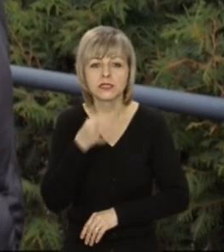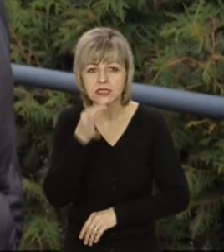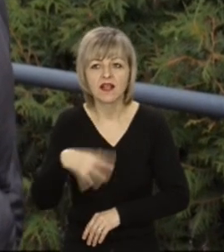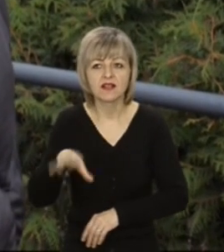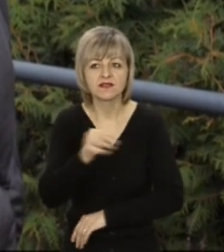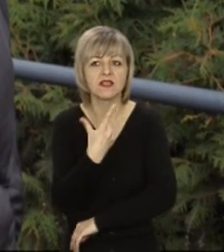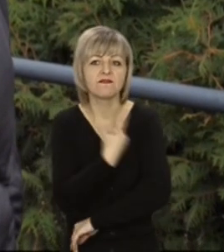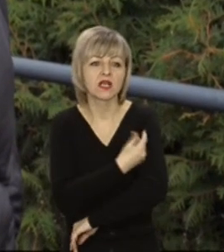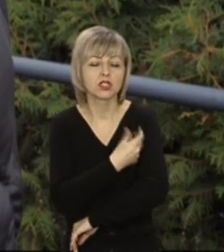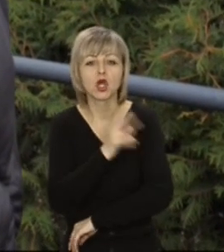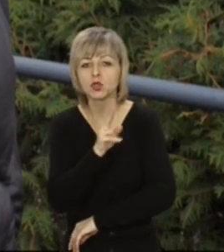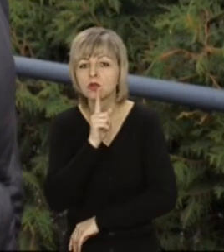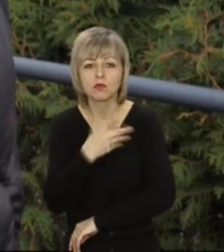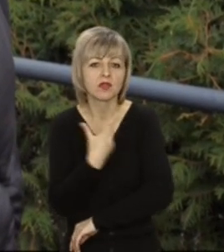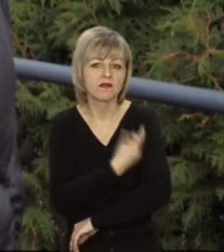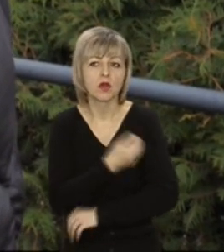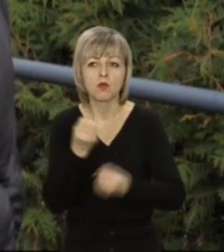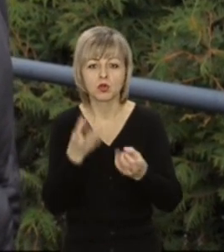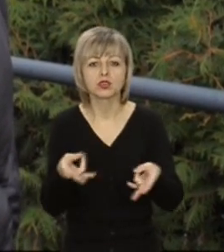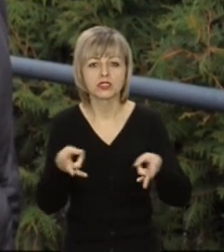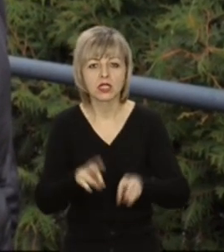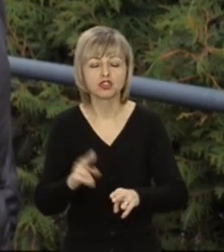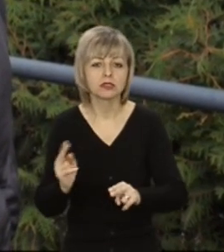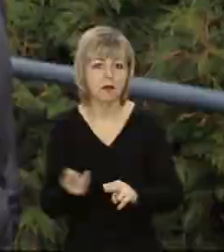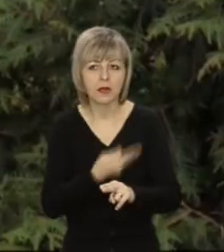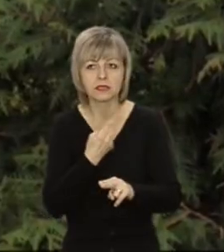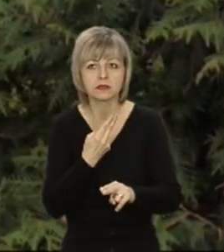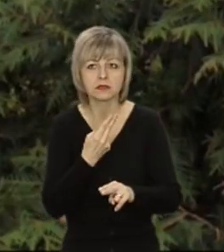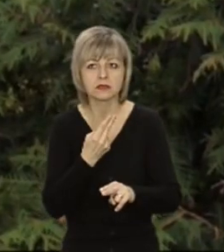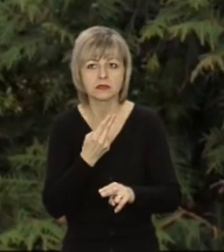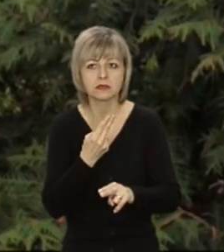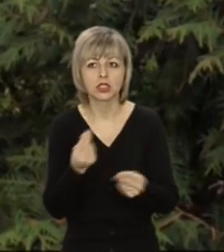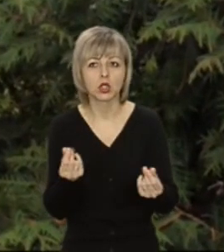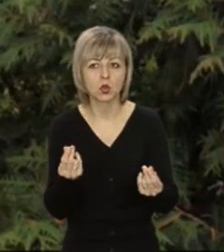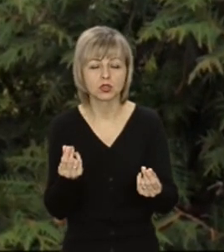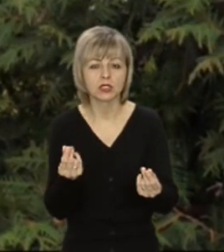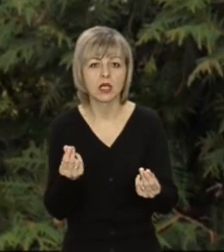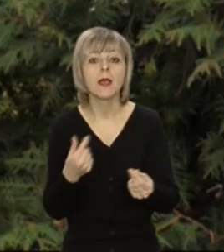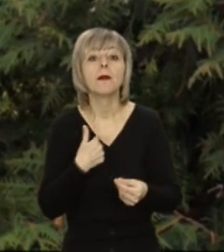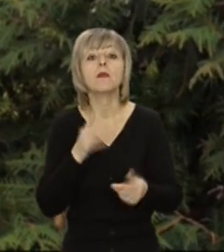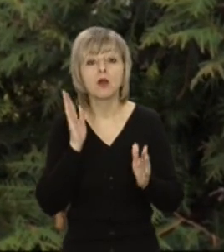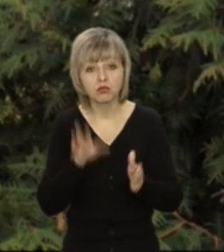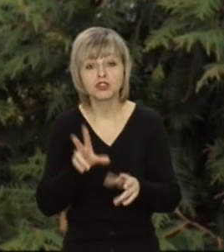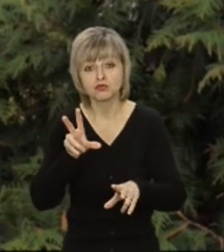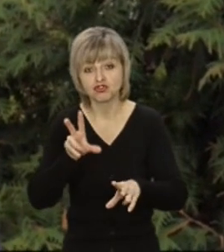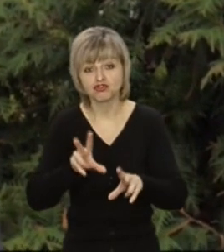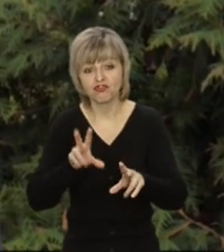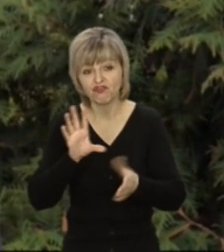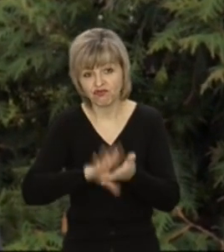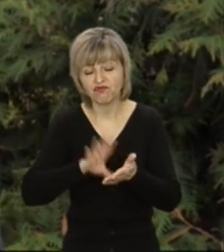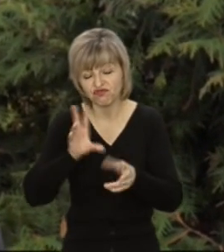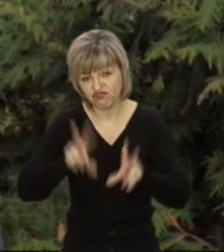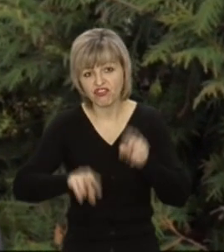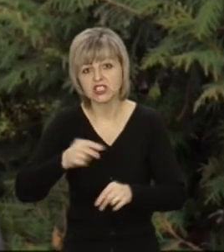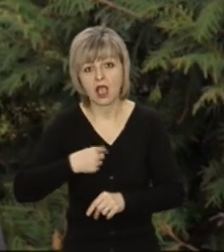вакцинуватись, хто не буде вакцинований, просто залишиться без грошей. Тобто ми будемо числитись на роботі